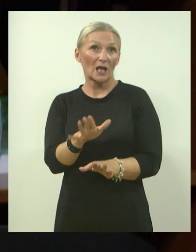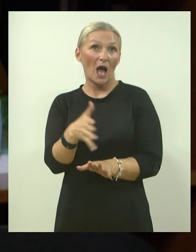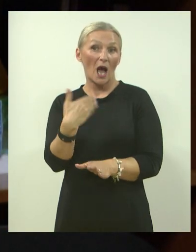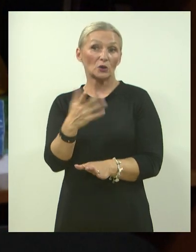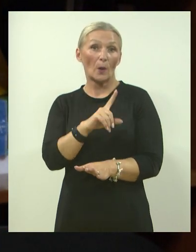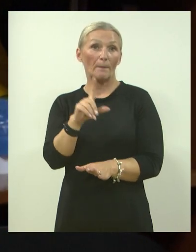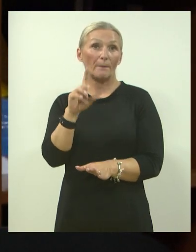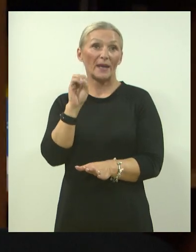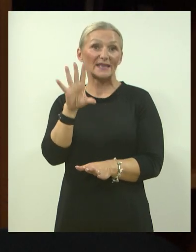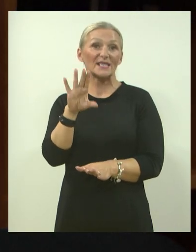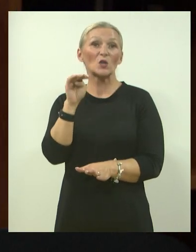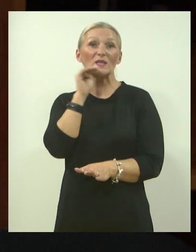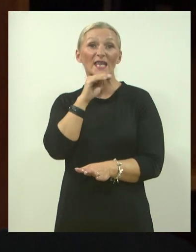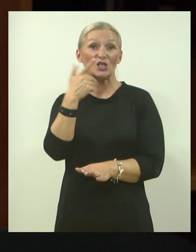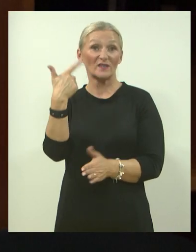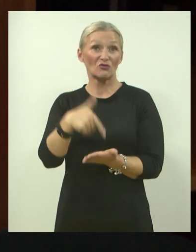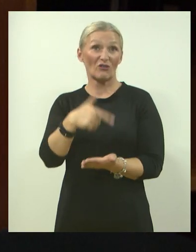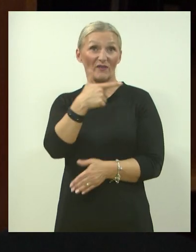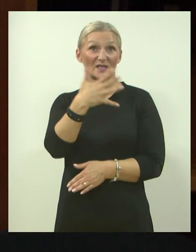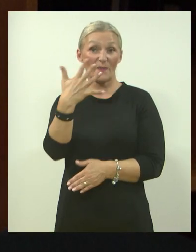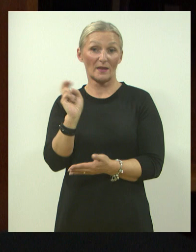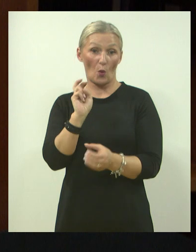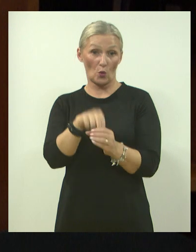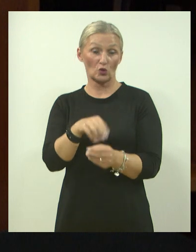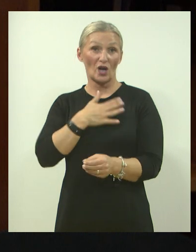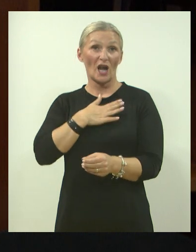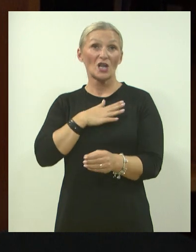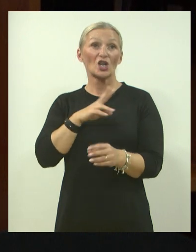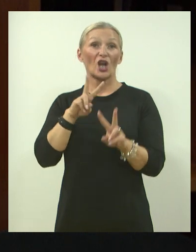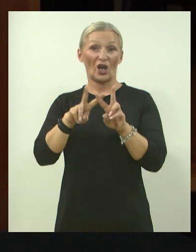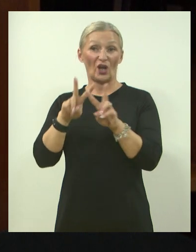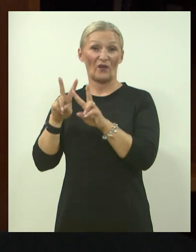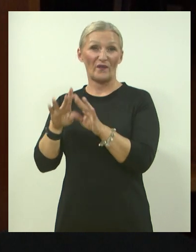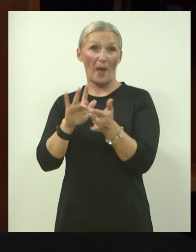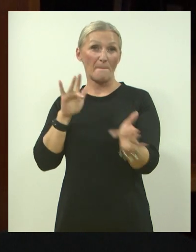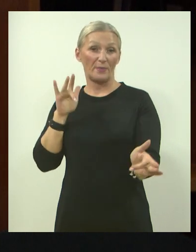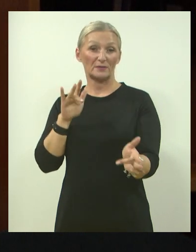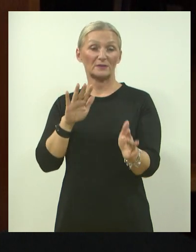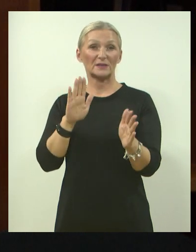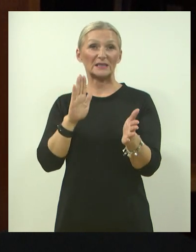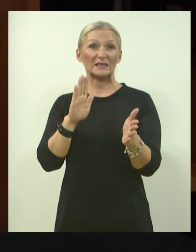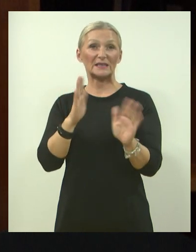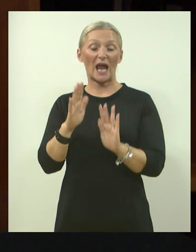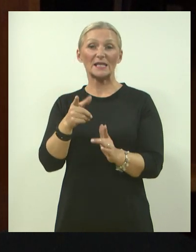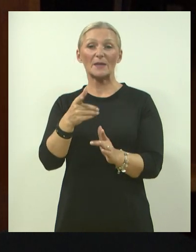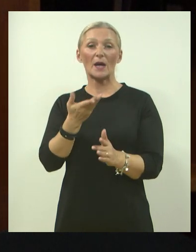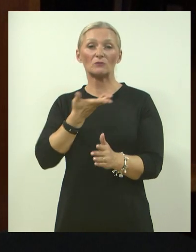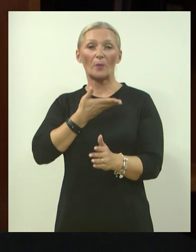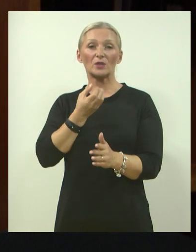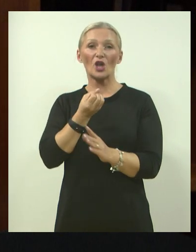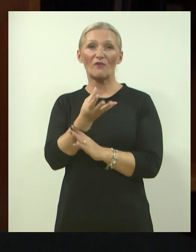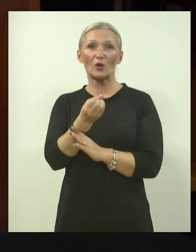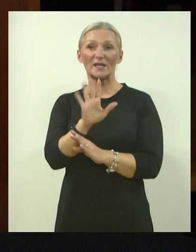15. sjećna, 25. godine se uključe i na našim web stranicama mogu pronaći sve informacije o tom